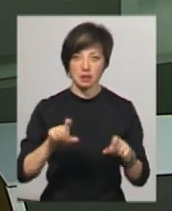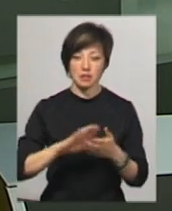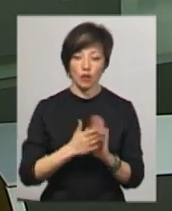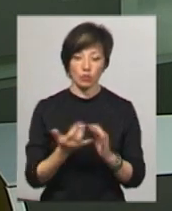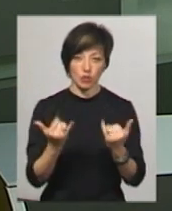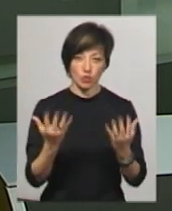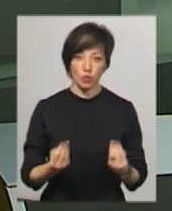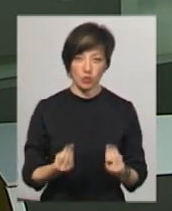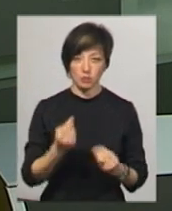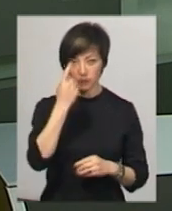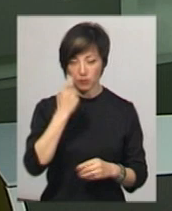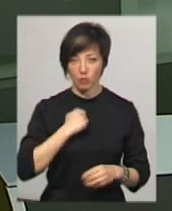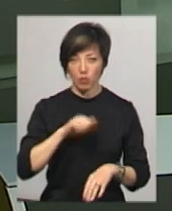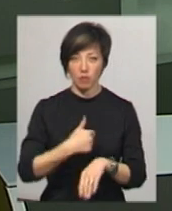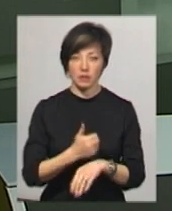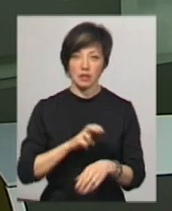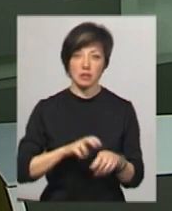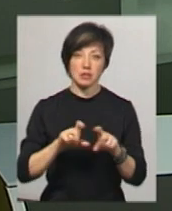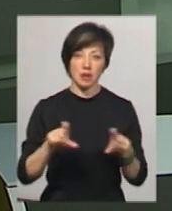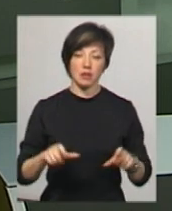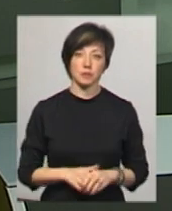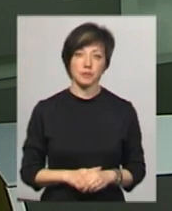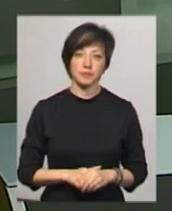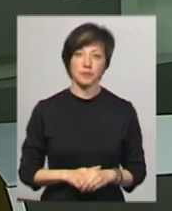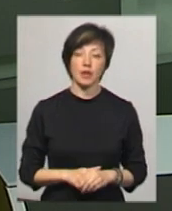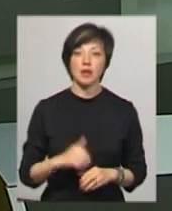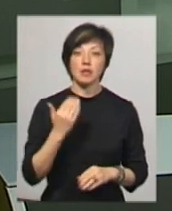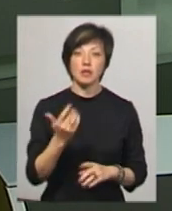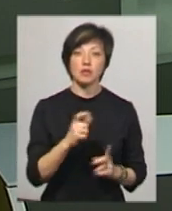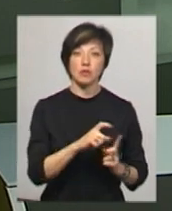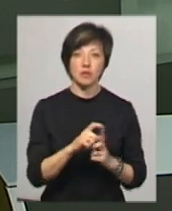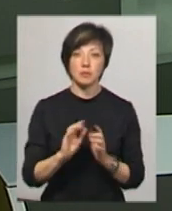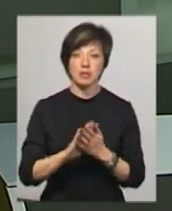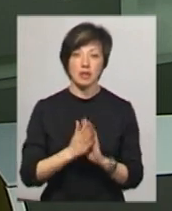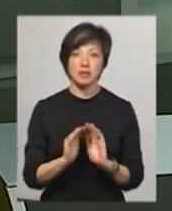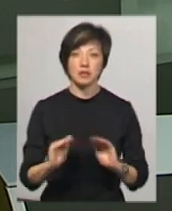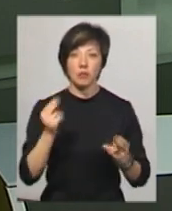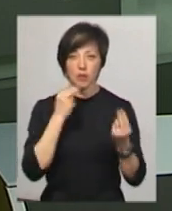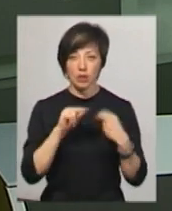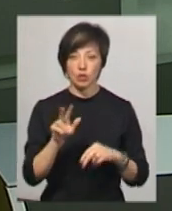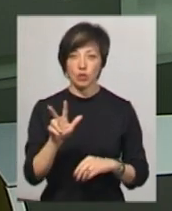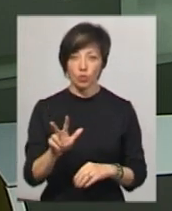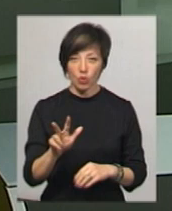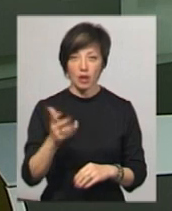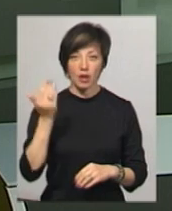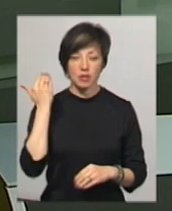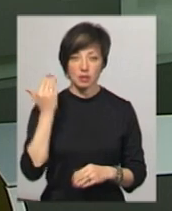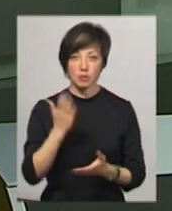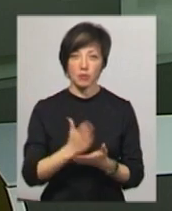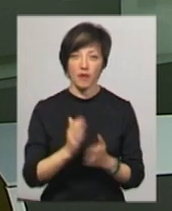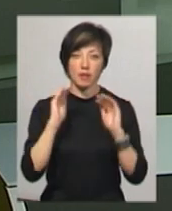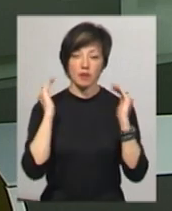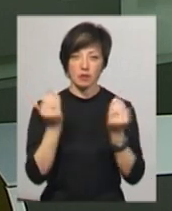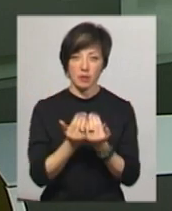сьогодні. Про це повідомила головний лікар закладу Оксана Піддубна. За її словами, стан дітей покращився. Трьох дітей, котрі раніше перебували в